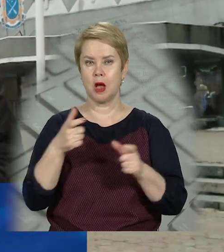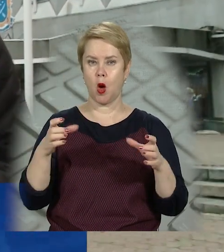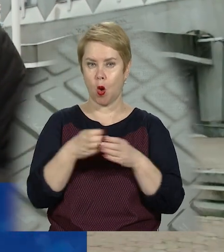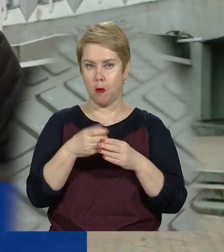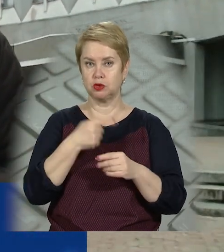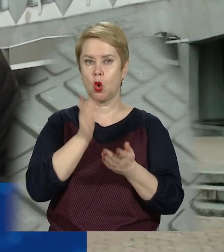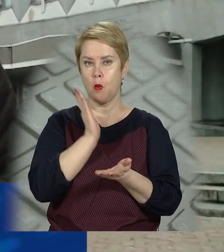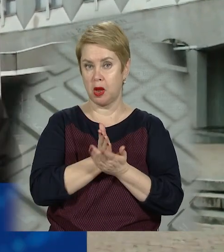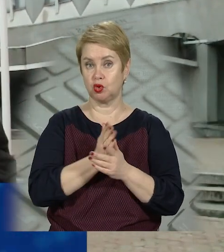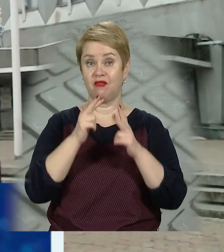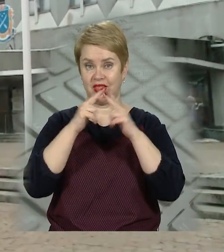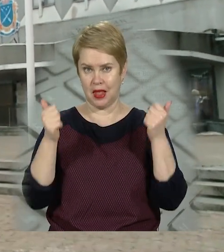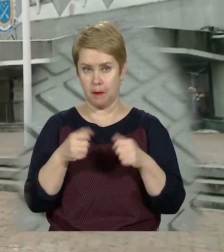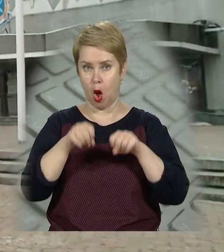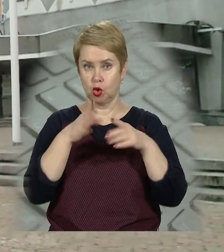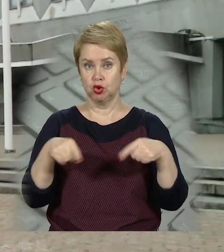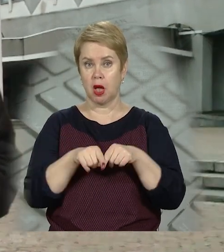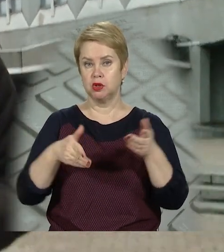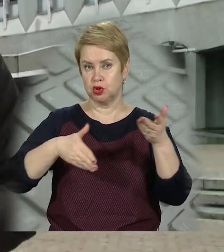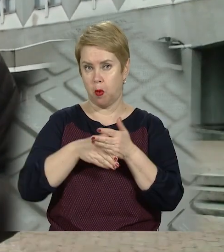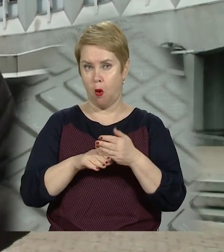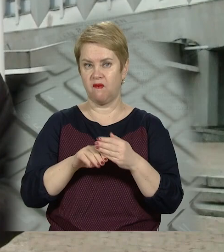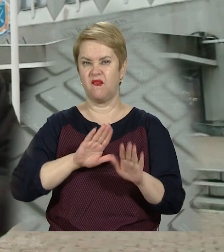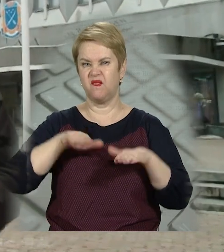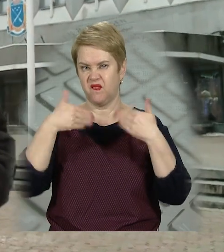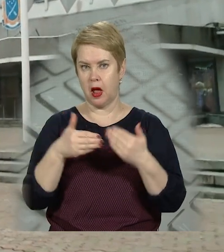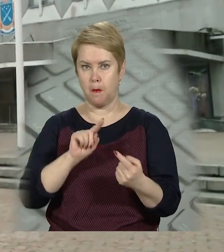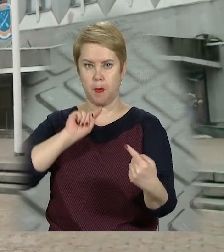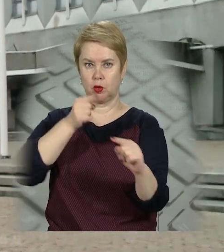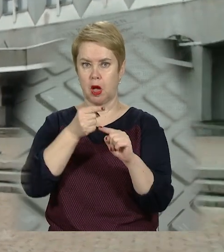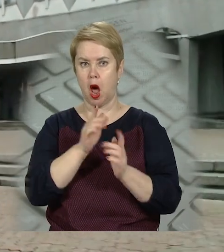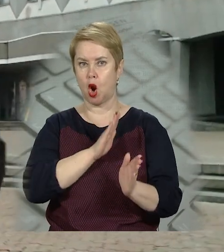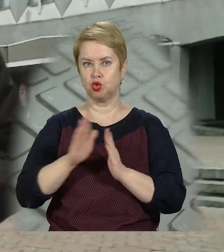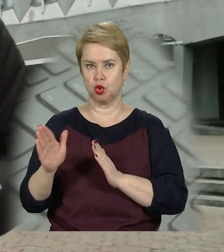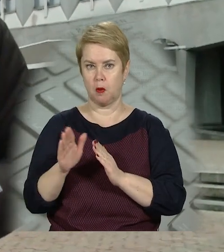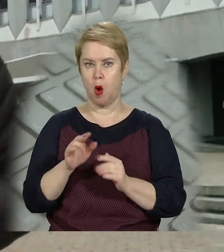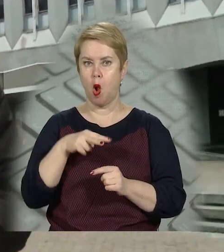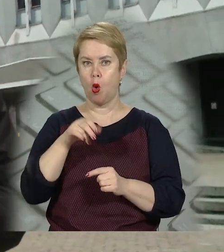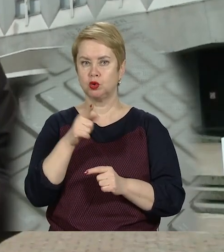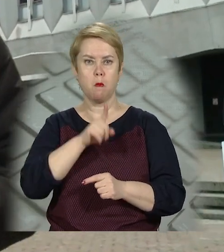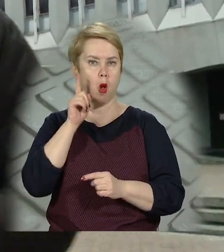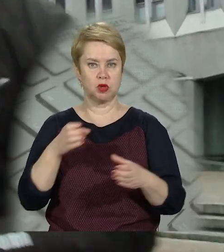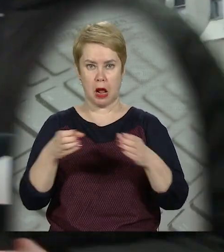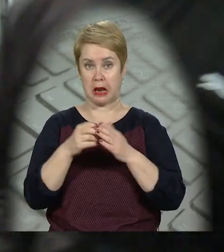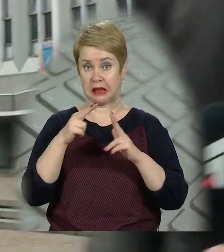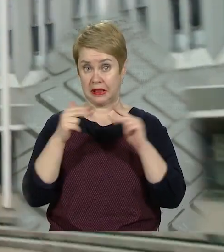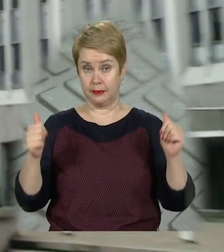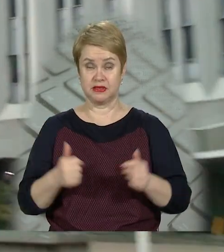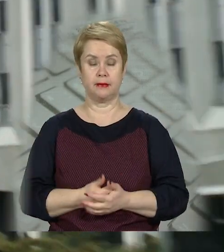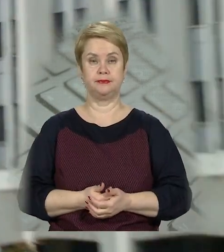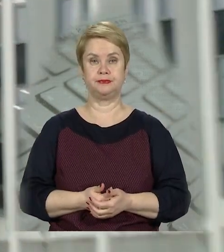громад, що мешкають у Дніпрі. Рішення у такий спосіб висловити протест режиму Лукашенка прийняла молодіжна рада міста.